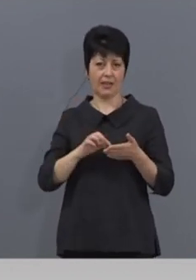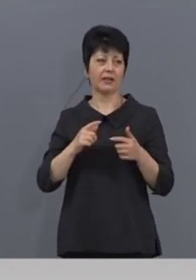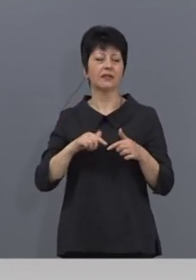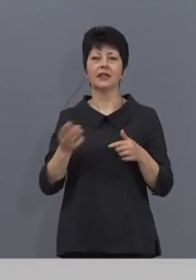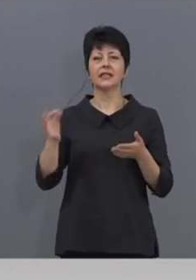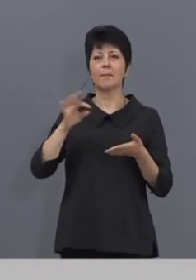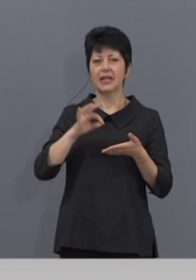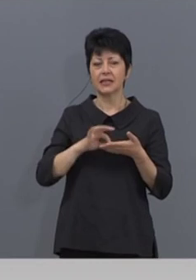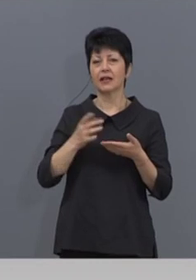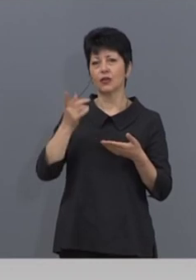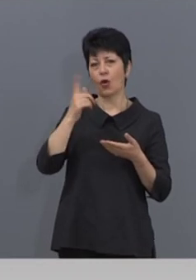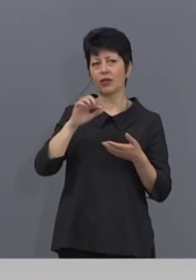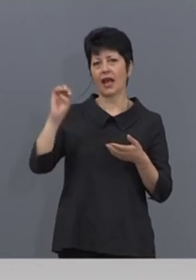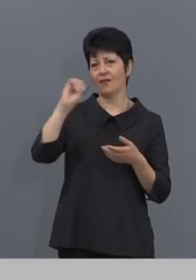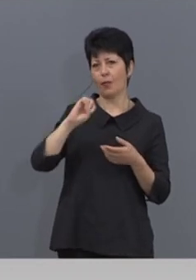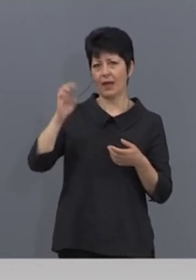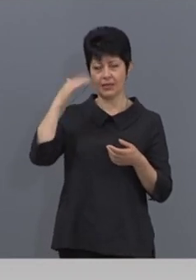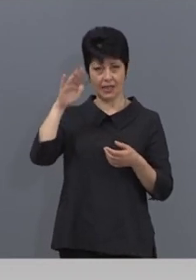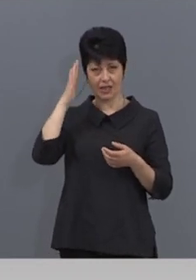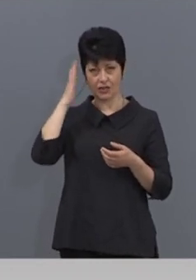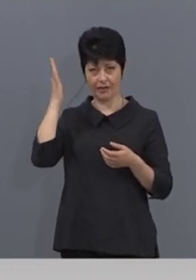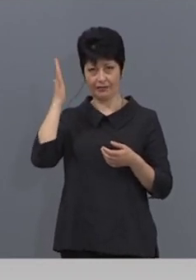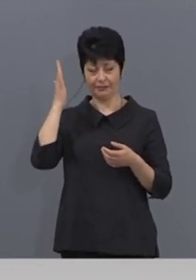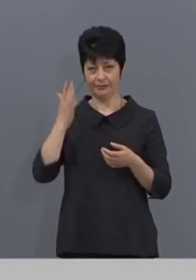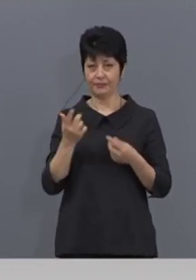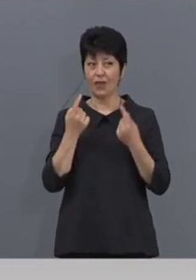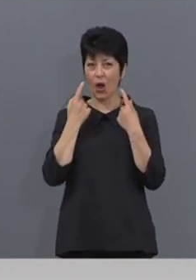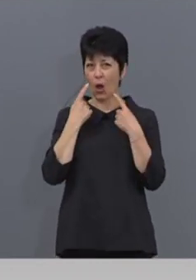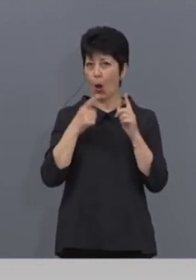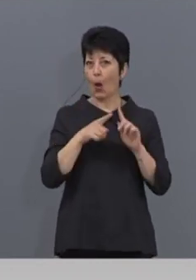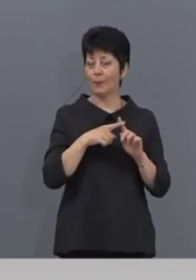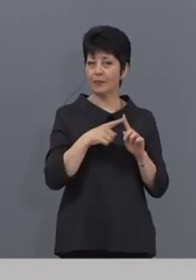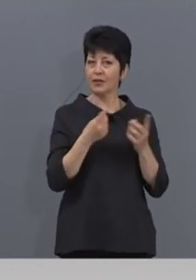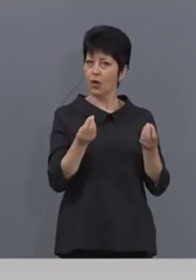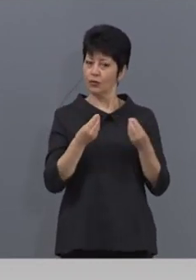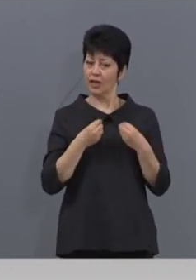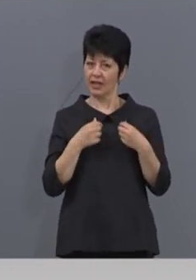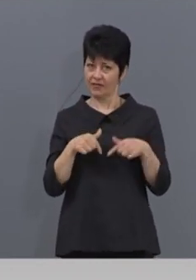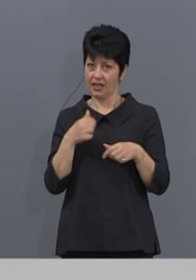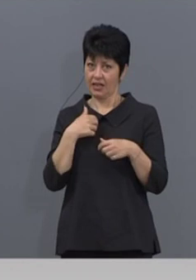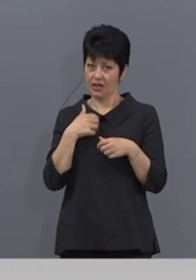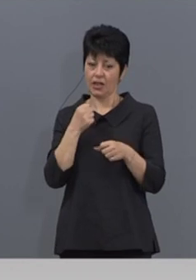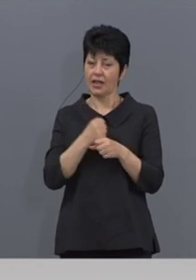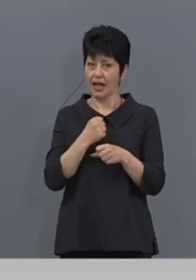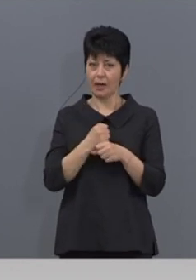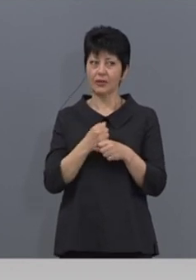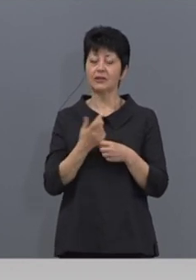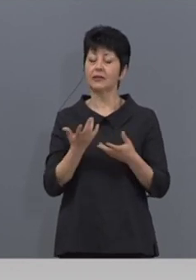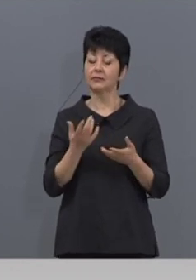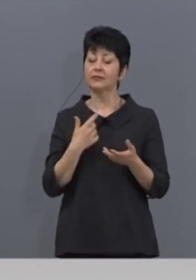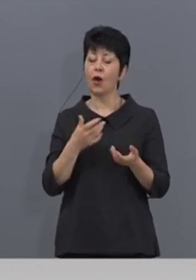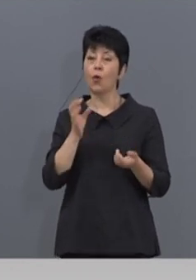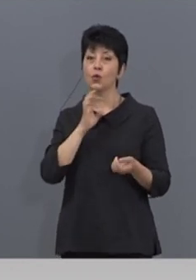европейски страни. Оптимизма, който ни дава до сегашната работа, че успяваме много бързо да